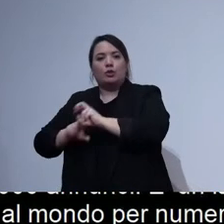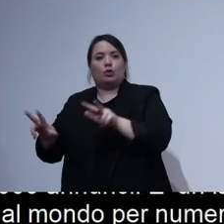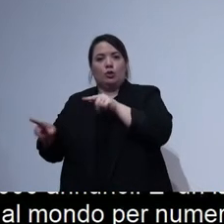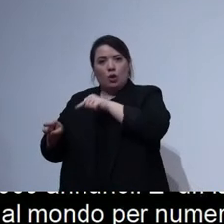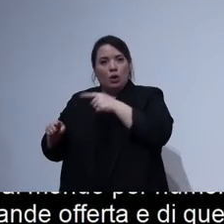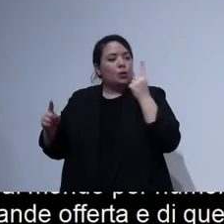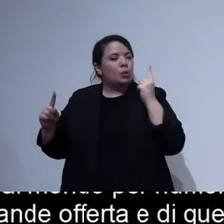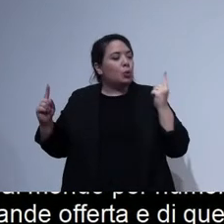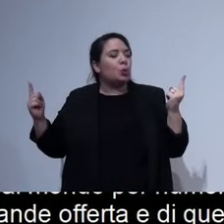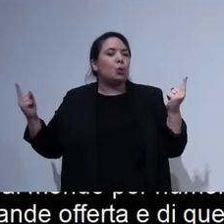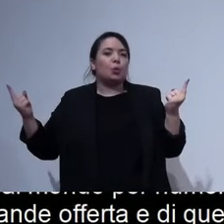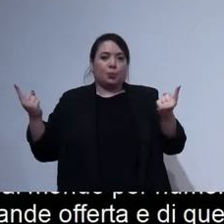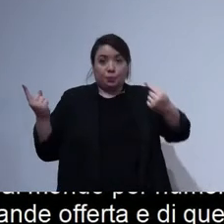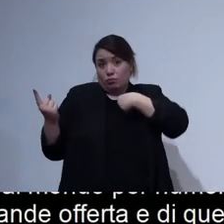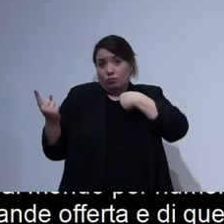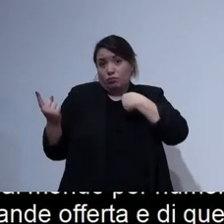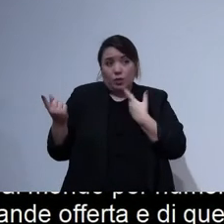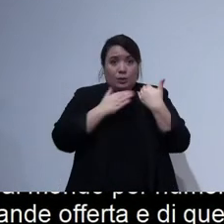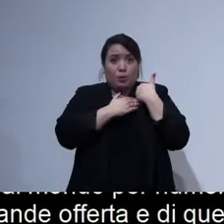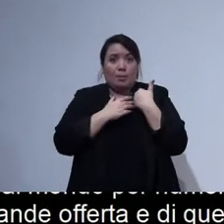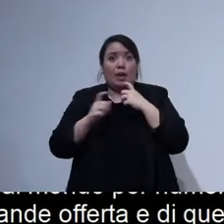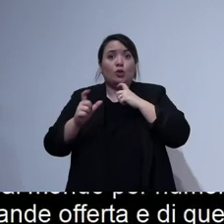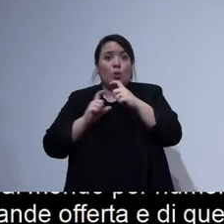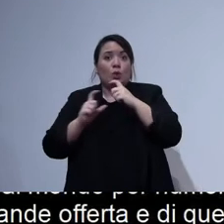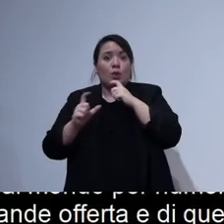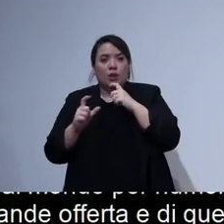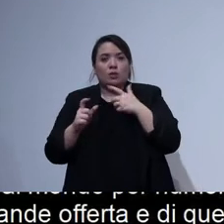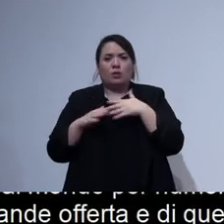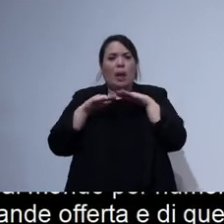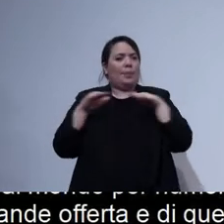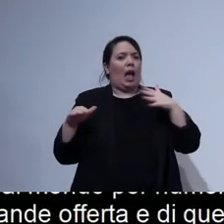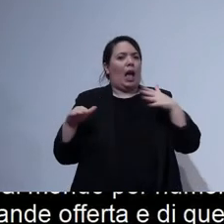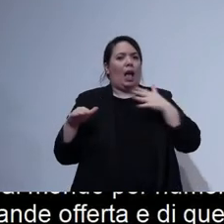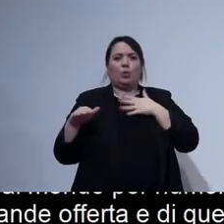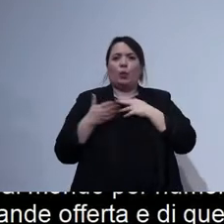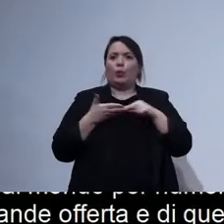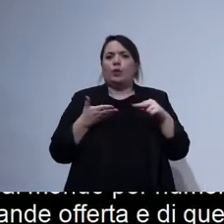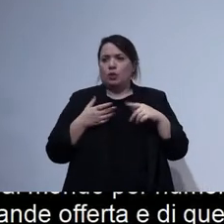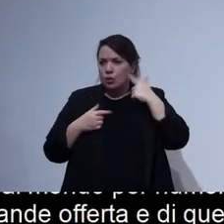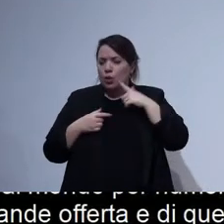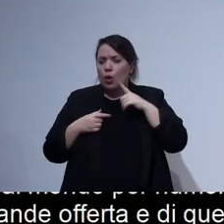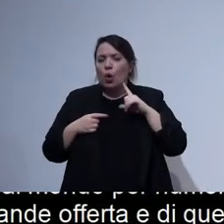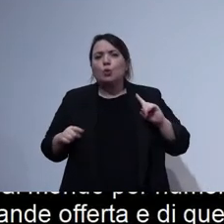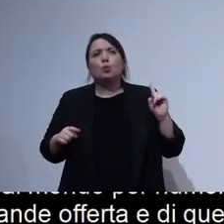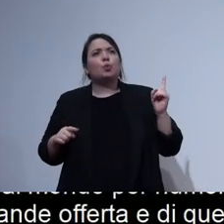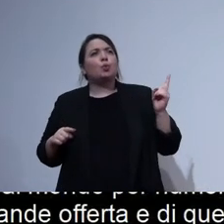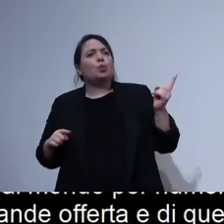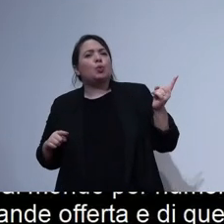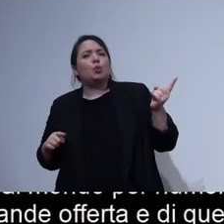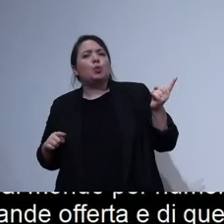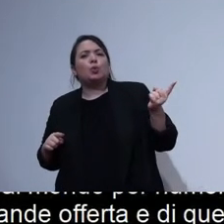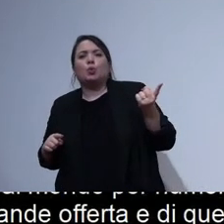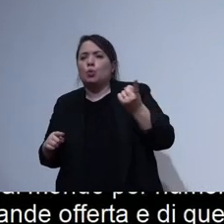noi, io mi occupo di comunicazione, all'interno del mio piano, io so che tutto quello che facciamo deve